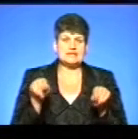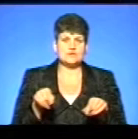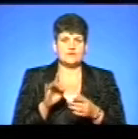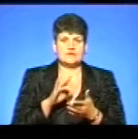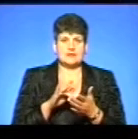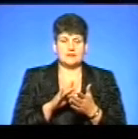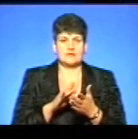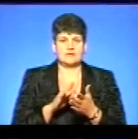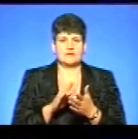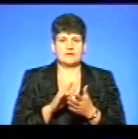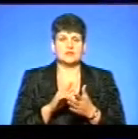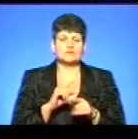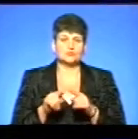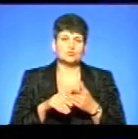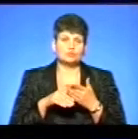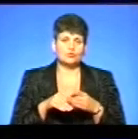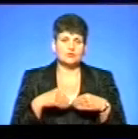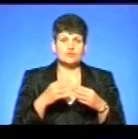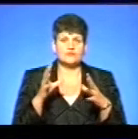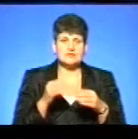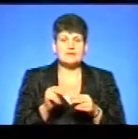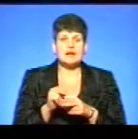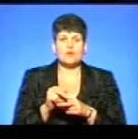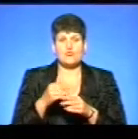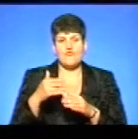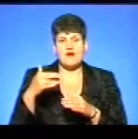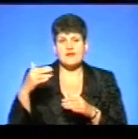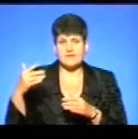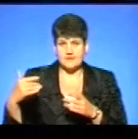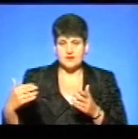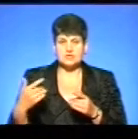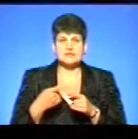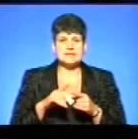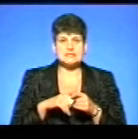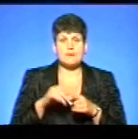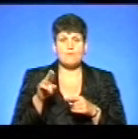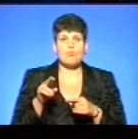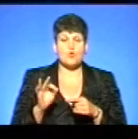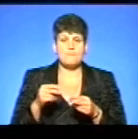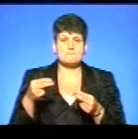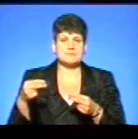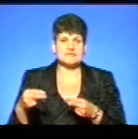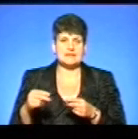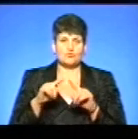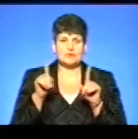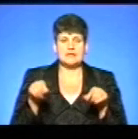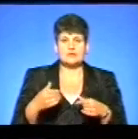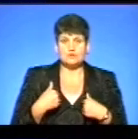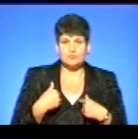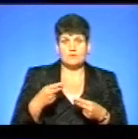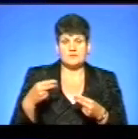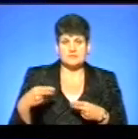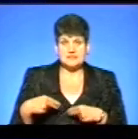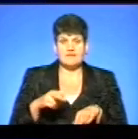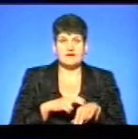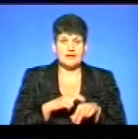плану допомогу з об'язанням додати всі. Але далі вже лікування, це, ну, вже підписання в декларації. Тобто, якщо зі мною підписав лікар